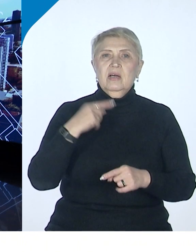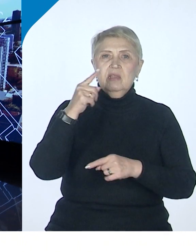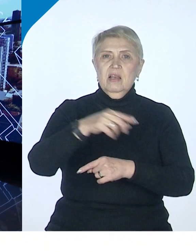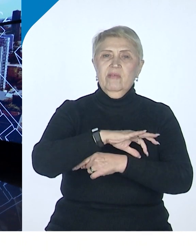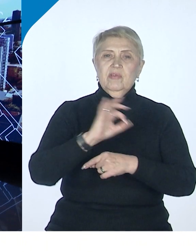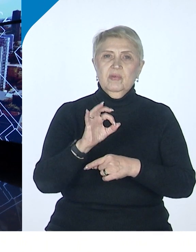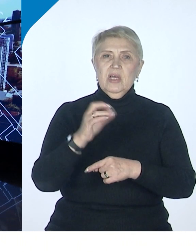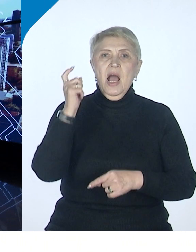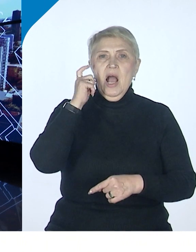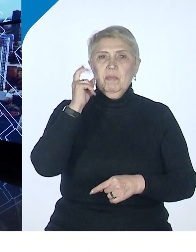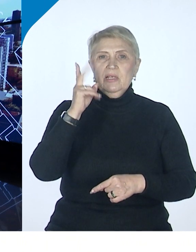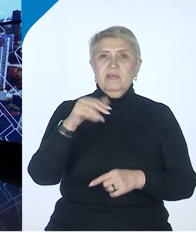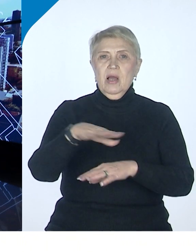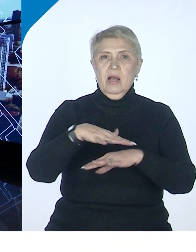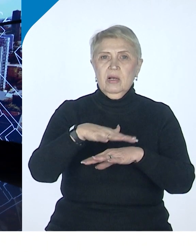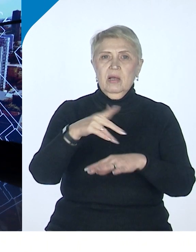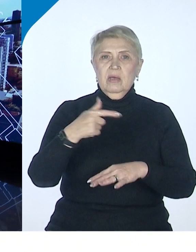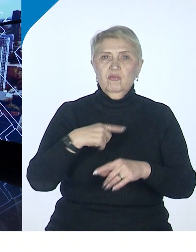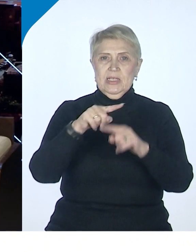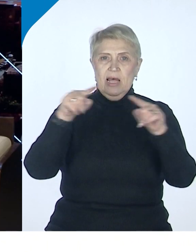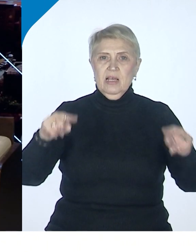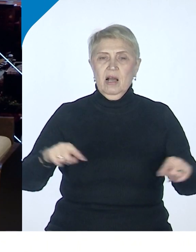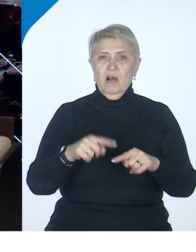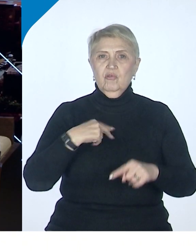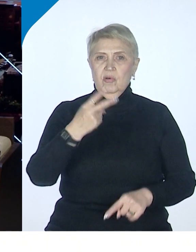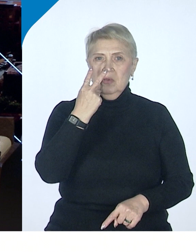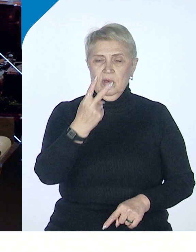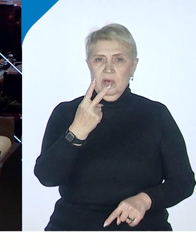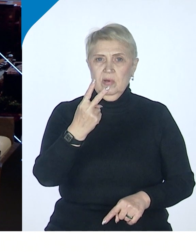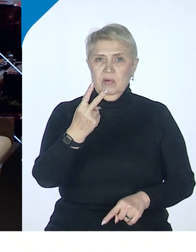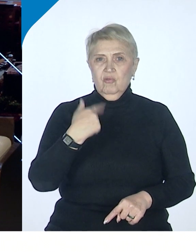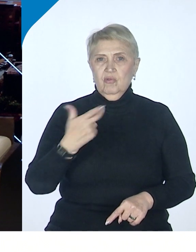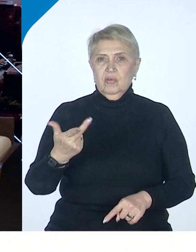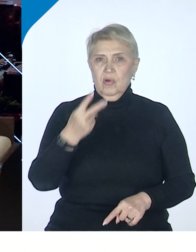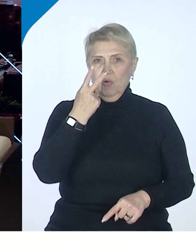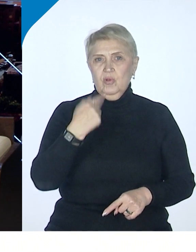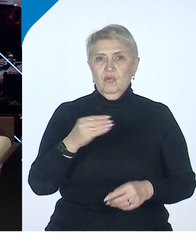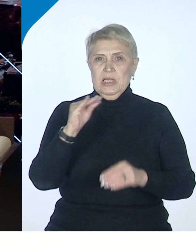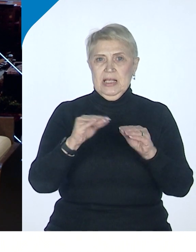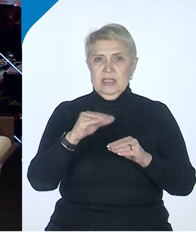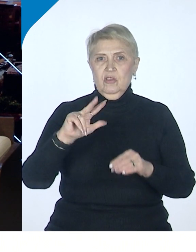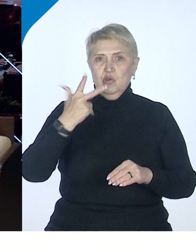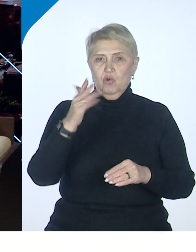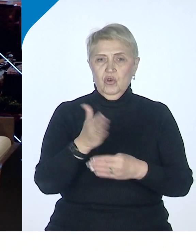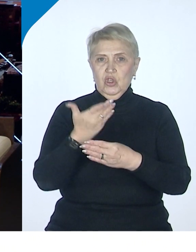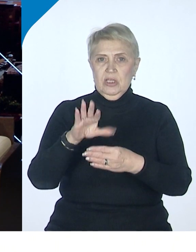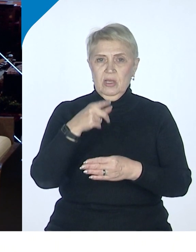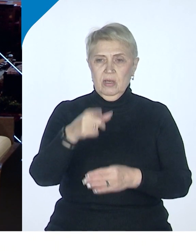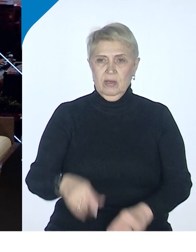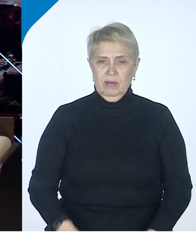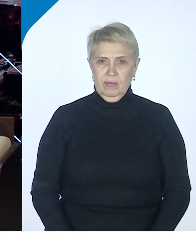Вот Хабаровский край, даже на карту глядя, он грубо состоит из трех частей, на самом деле. Вот это вот юг Хабаровского края, наиболее